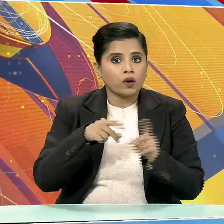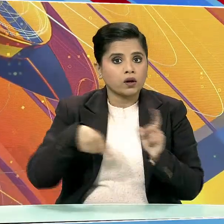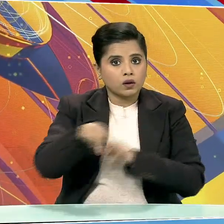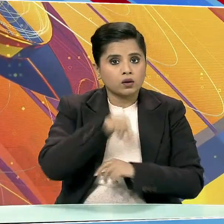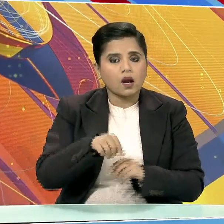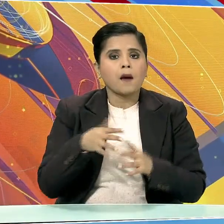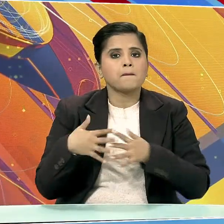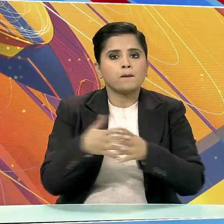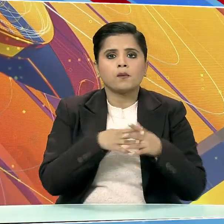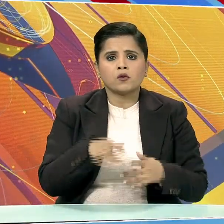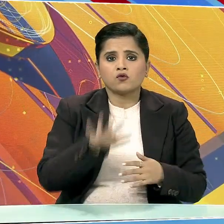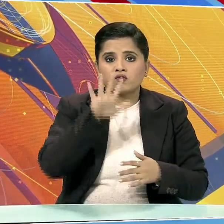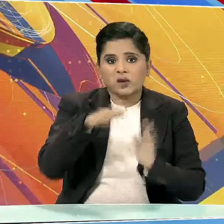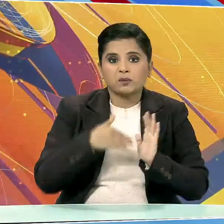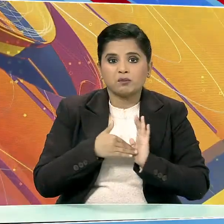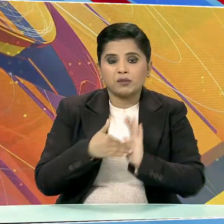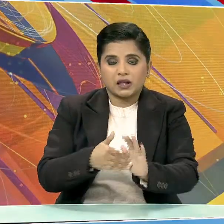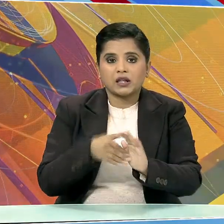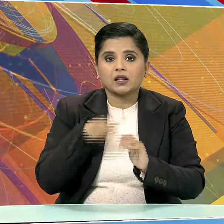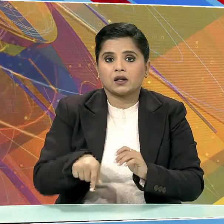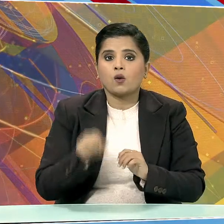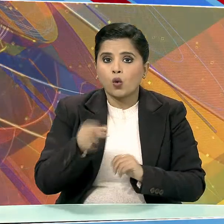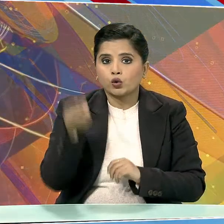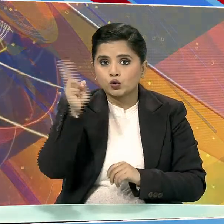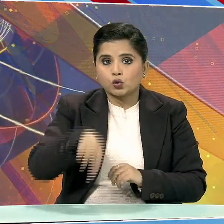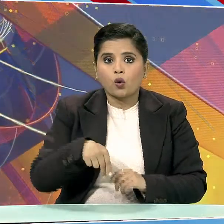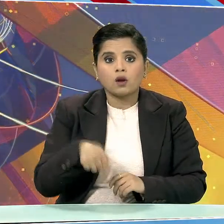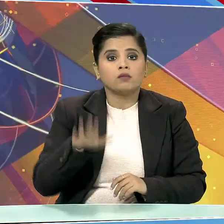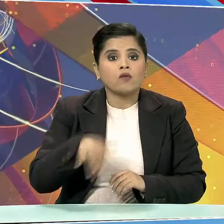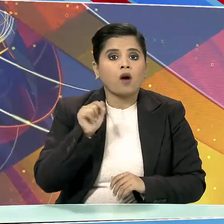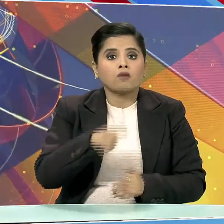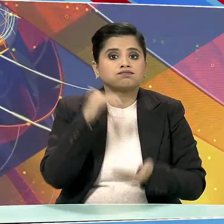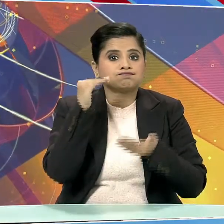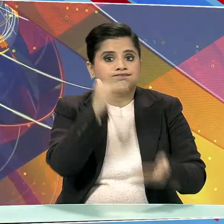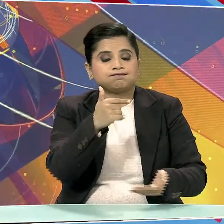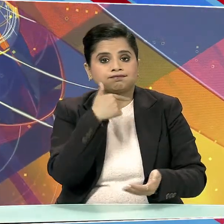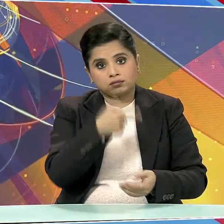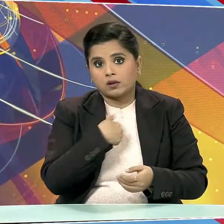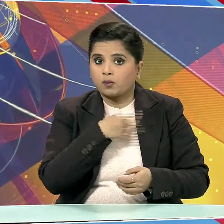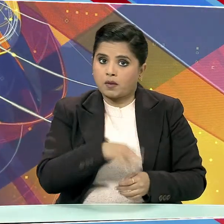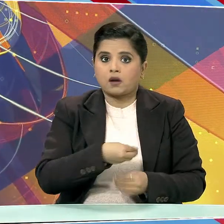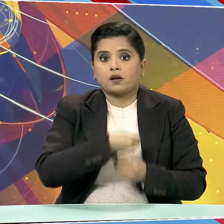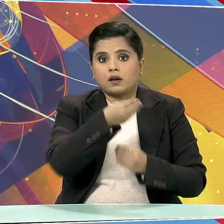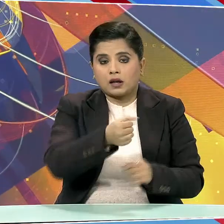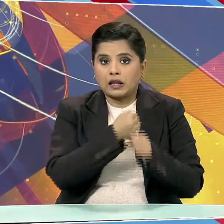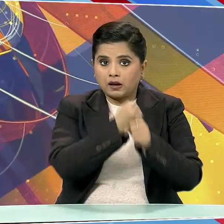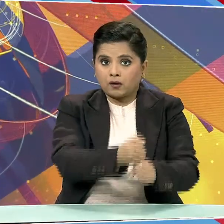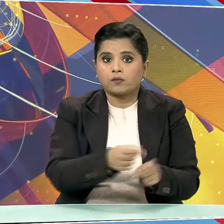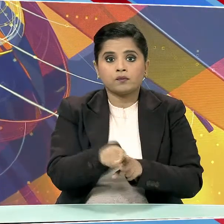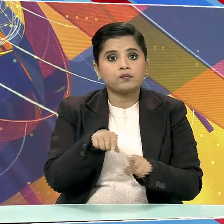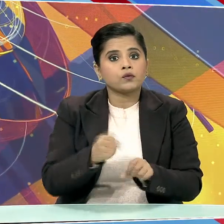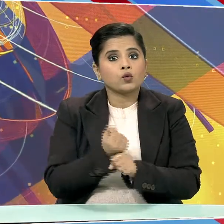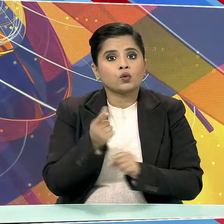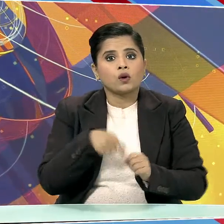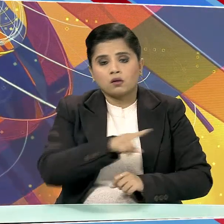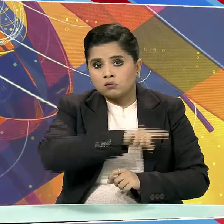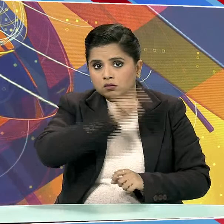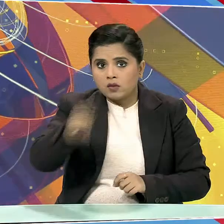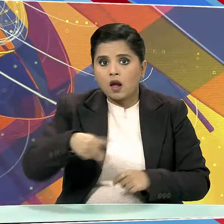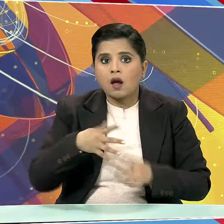अमेरिका में पांच मिलियन अमेरिकी डॉलर इनाम रखा है और गुजमैन को अमेरिका लाकर उस पर मुकदमा